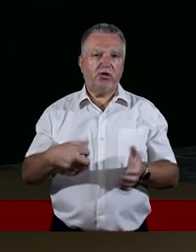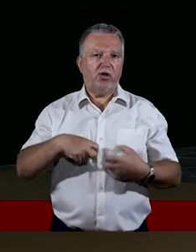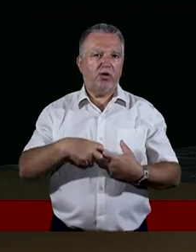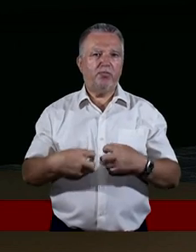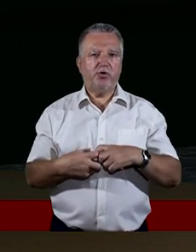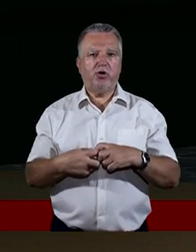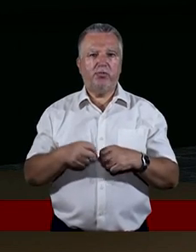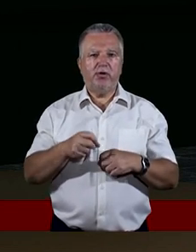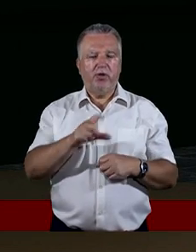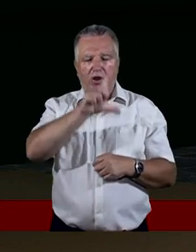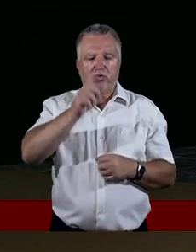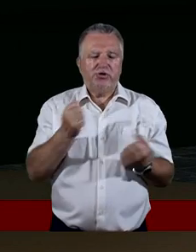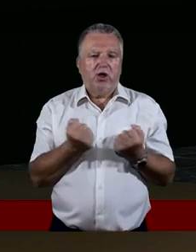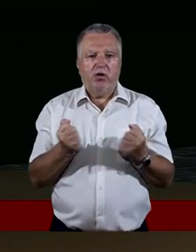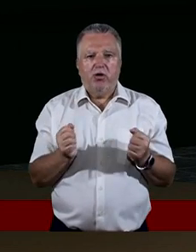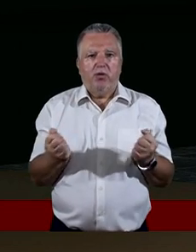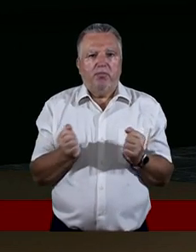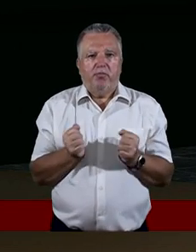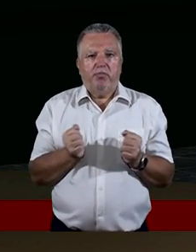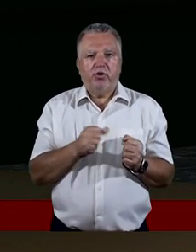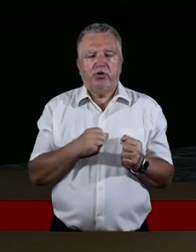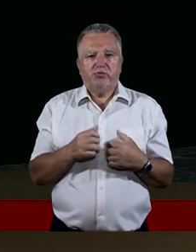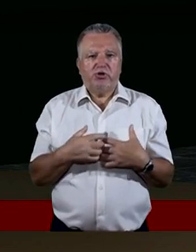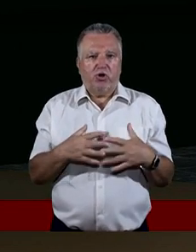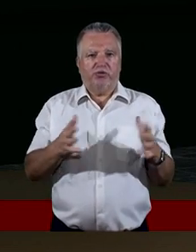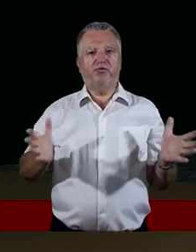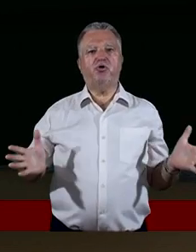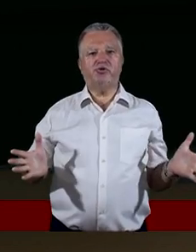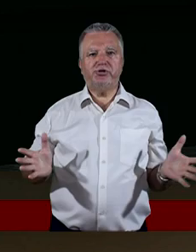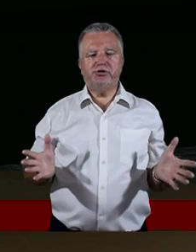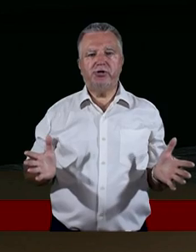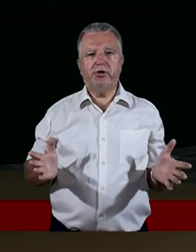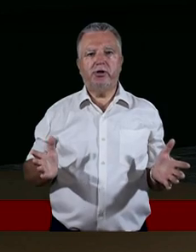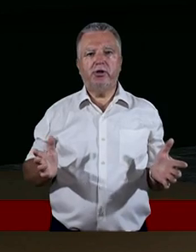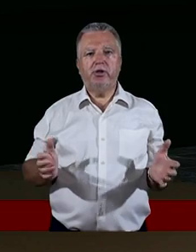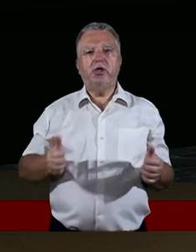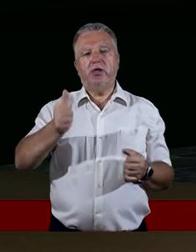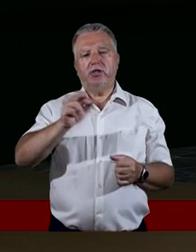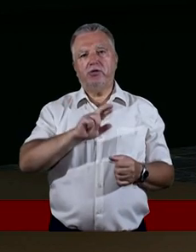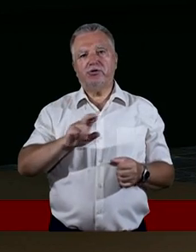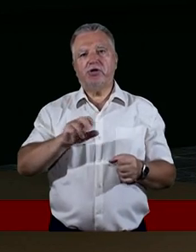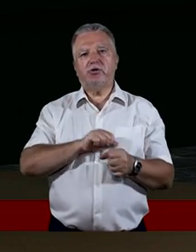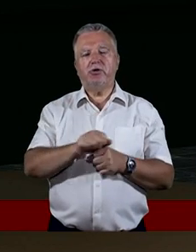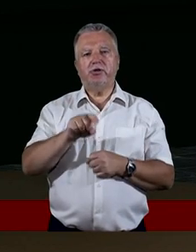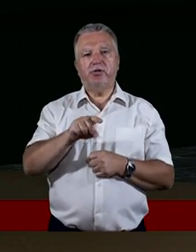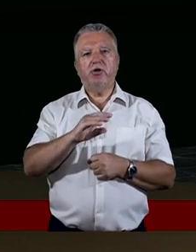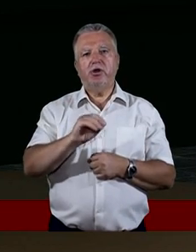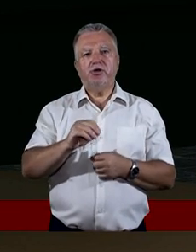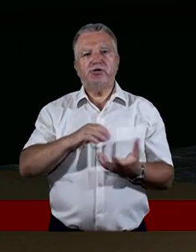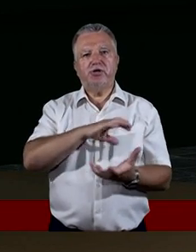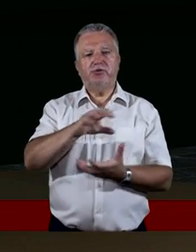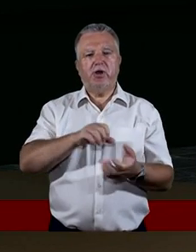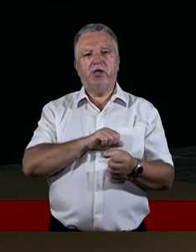się otworzyć, a taką jeszcze jedną rzeczą to jest to, że świat właśnie jest